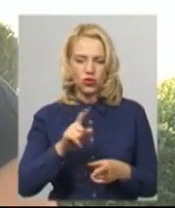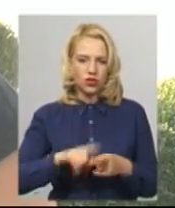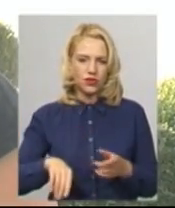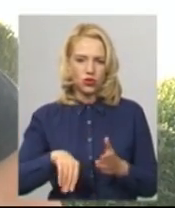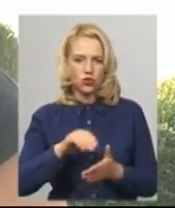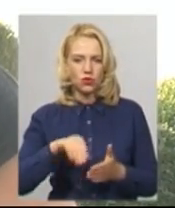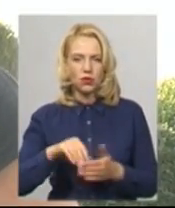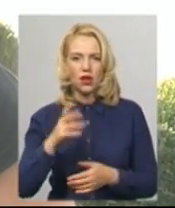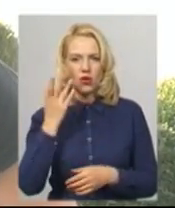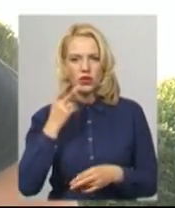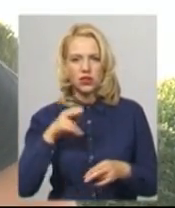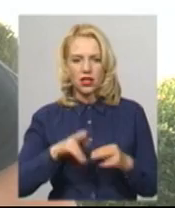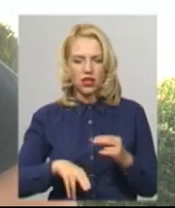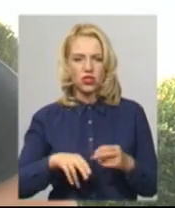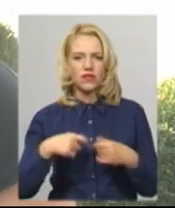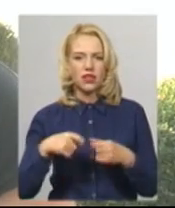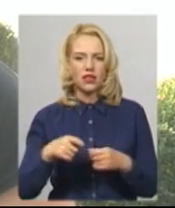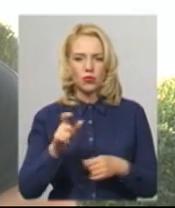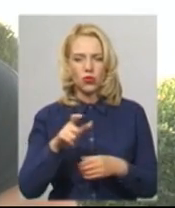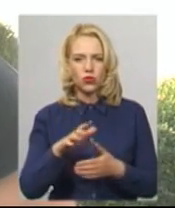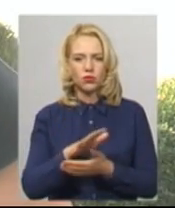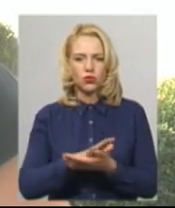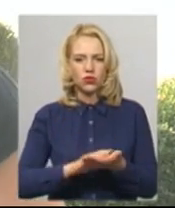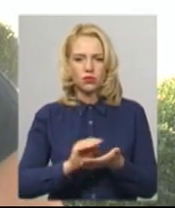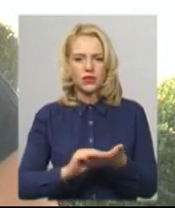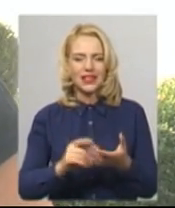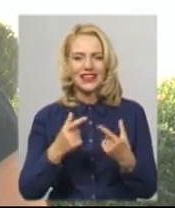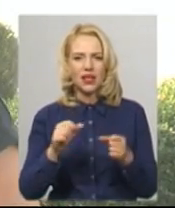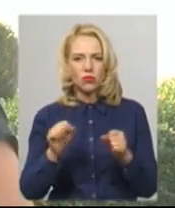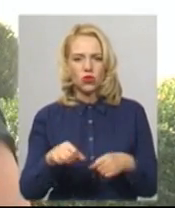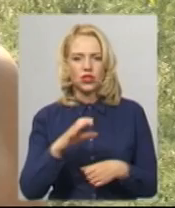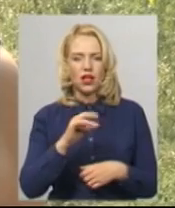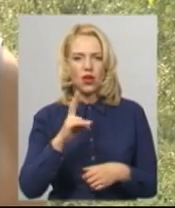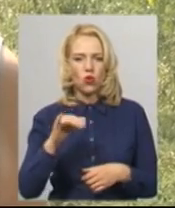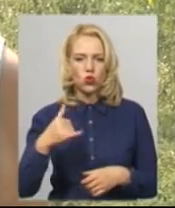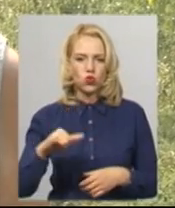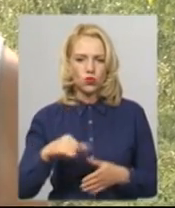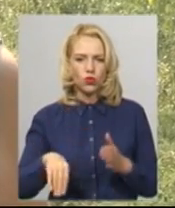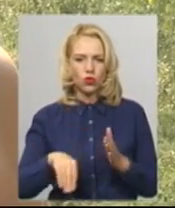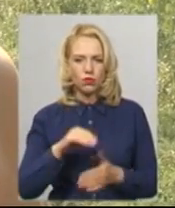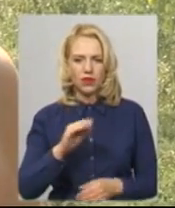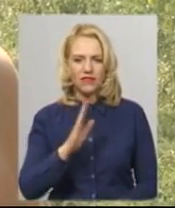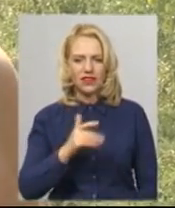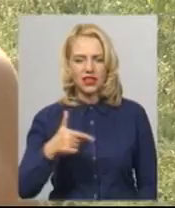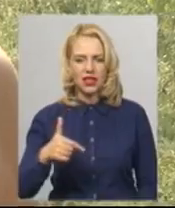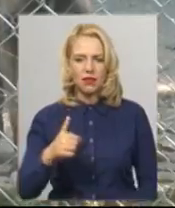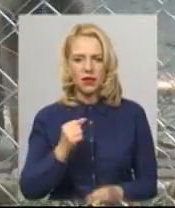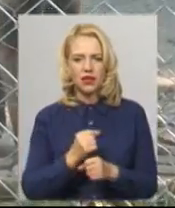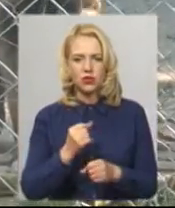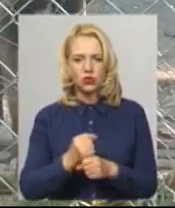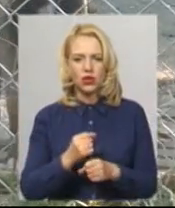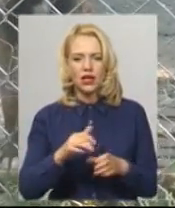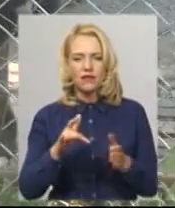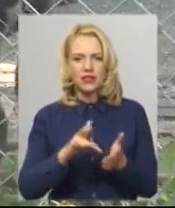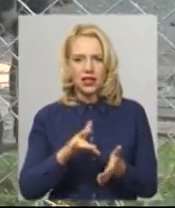ярмарок, люди продовжували нам писати і просити, де можна такі екосумки купити». Валентина Герасимова працює в Центрі поводження